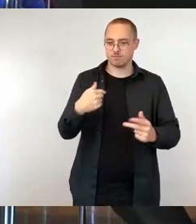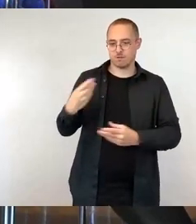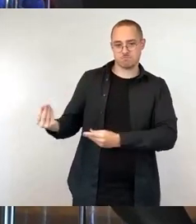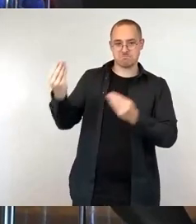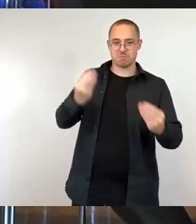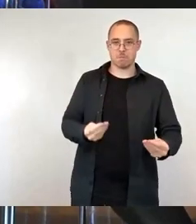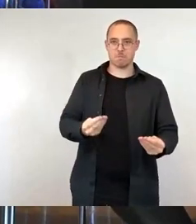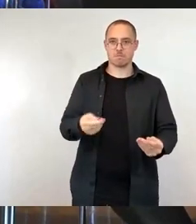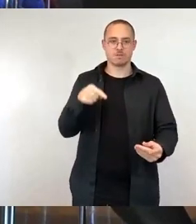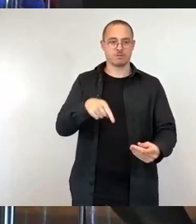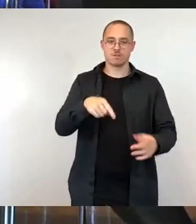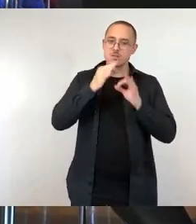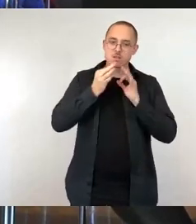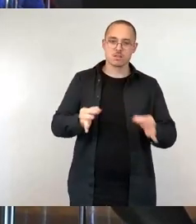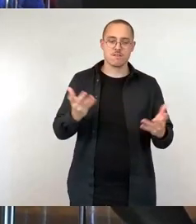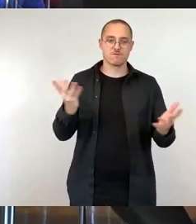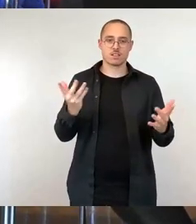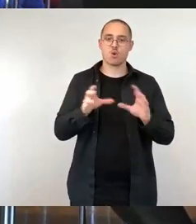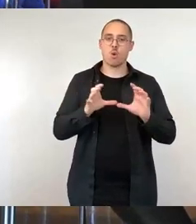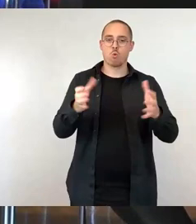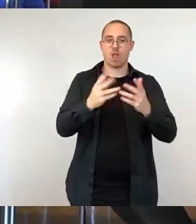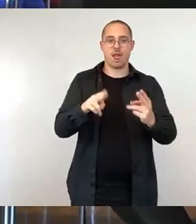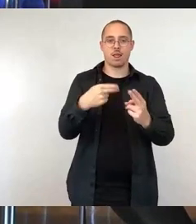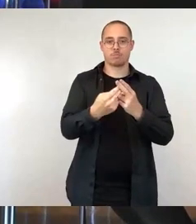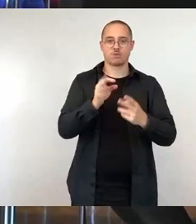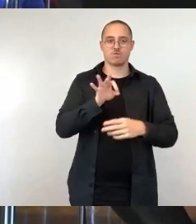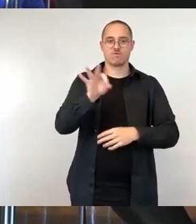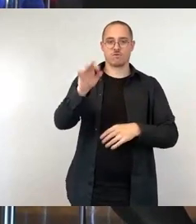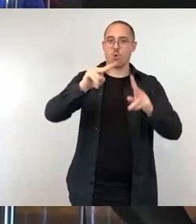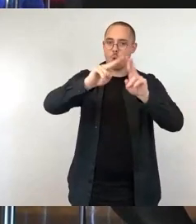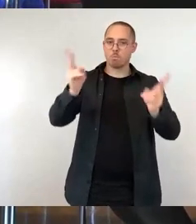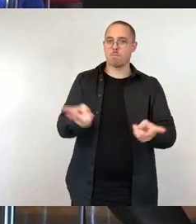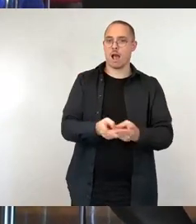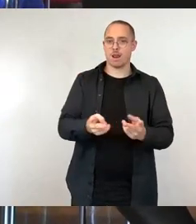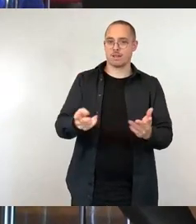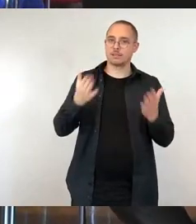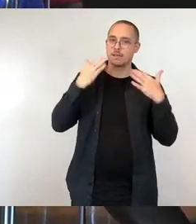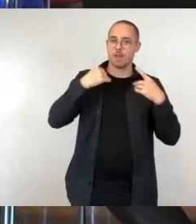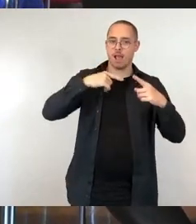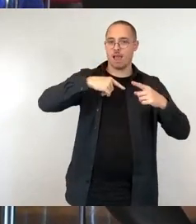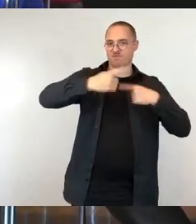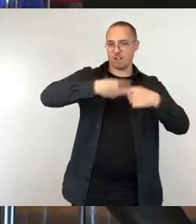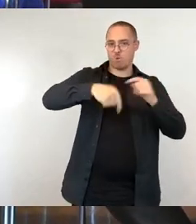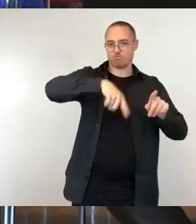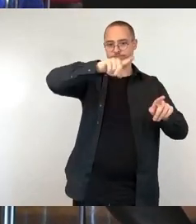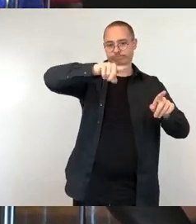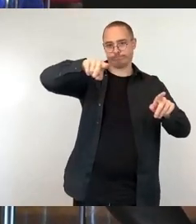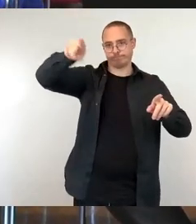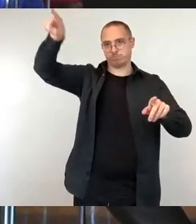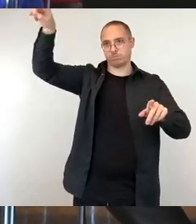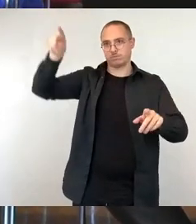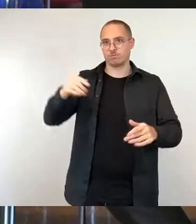ausführlich auf die kommunale Anpassung an die globale Klimaentwicklung eingegangen. Das entsprechende